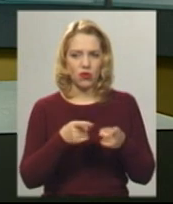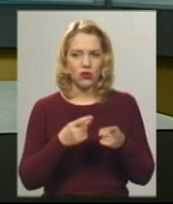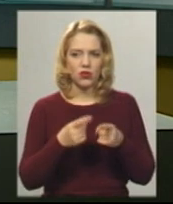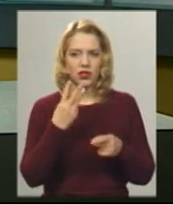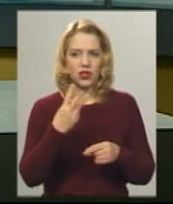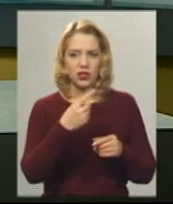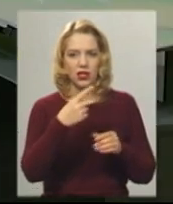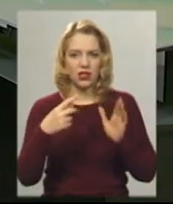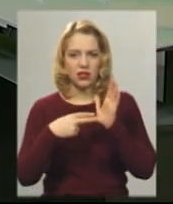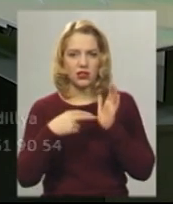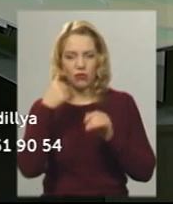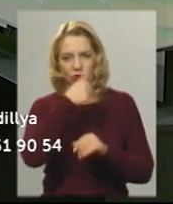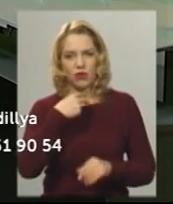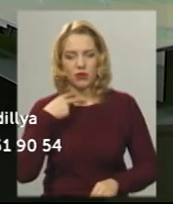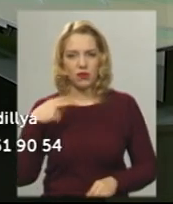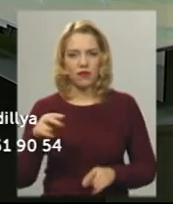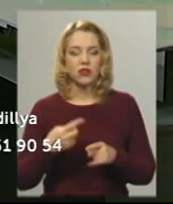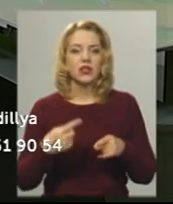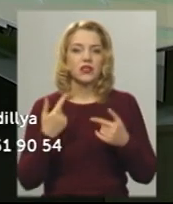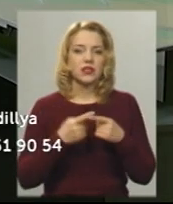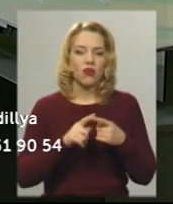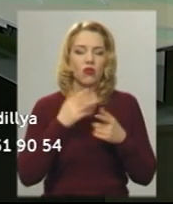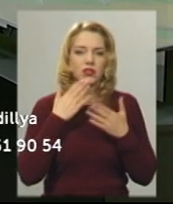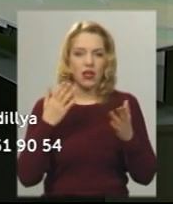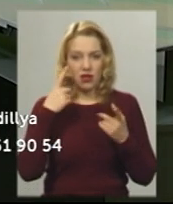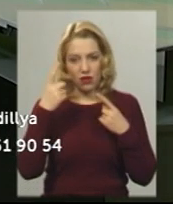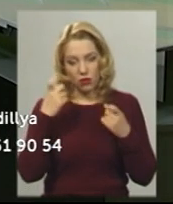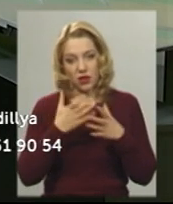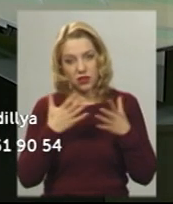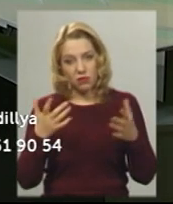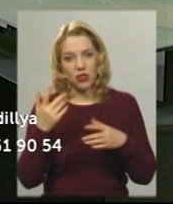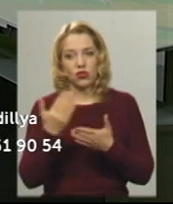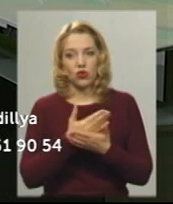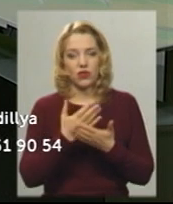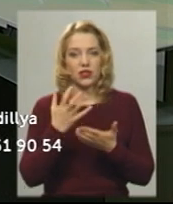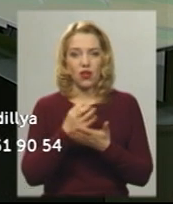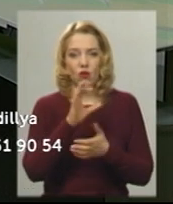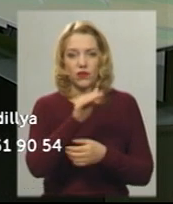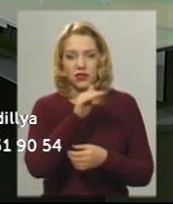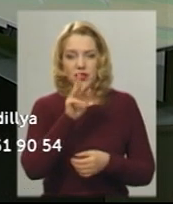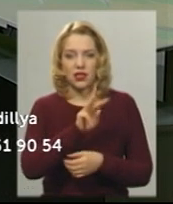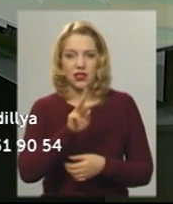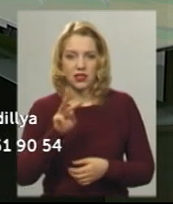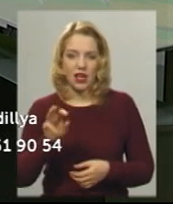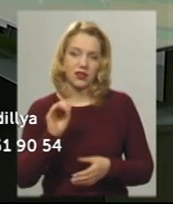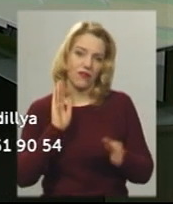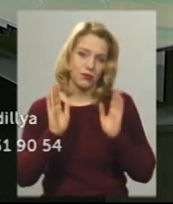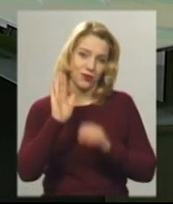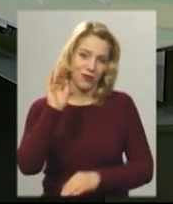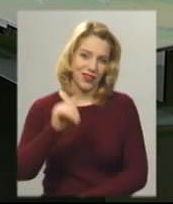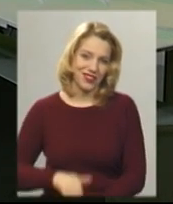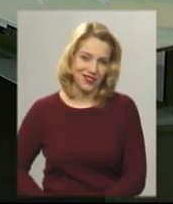позбавлення волі. Це остання інформація цього випуску. Більше новин знаходьте на нашому офіційному сайті та на сторінці у Фейсбук.